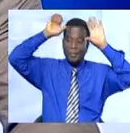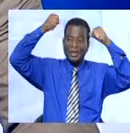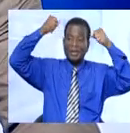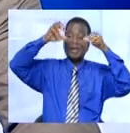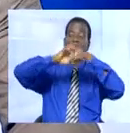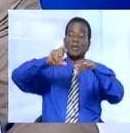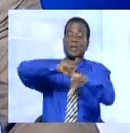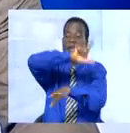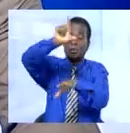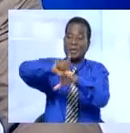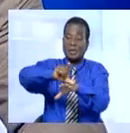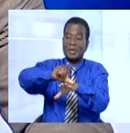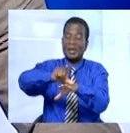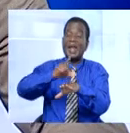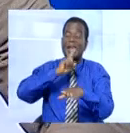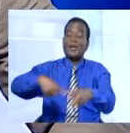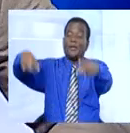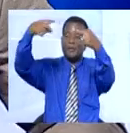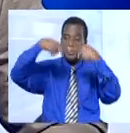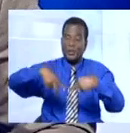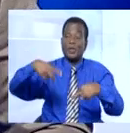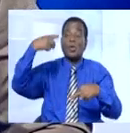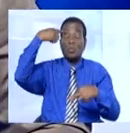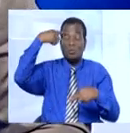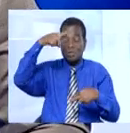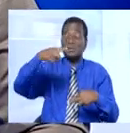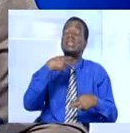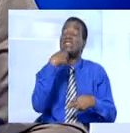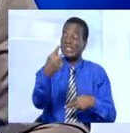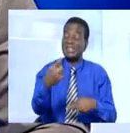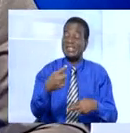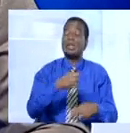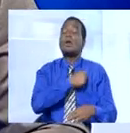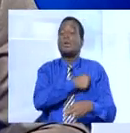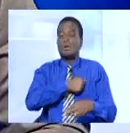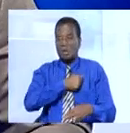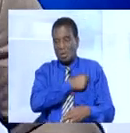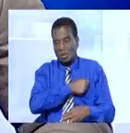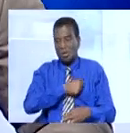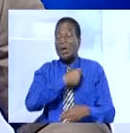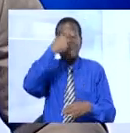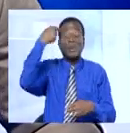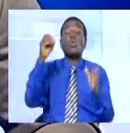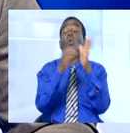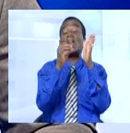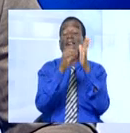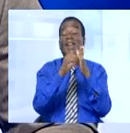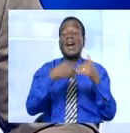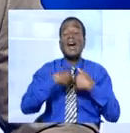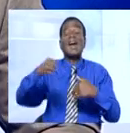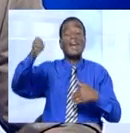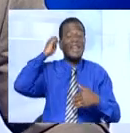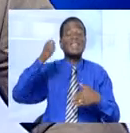Ouattara. Le ministre libérien est venu transmettre au chef de l'État le vœu de propre rétablissement de la part de la